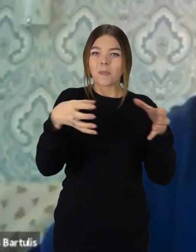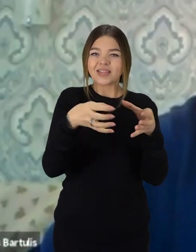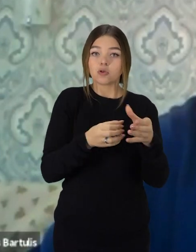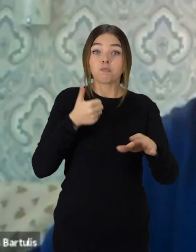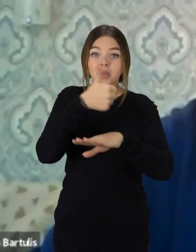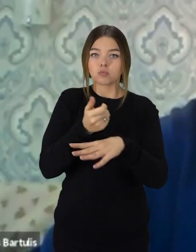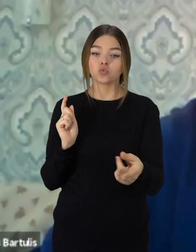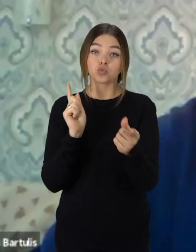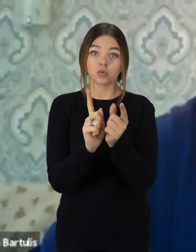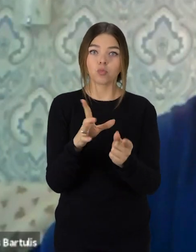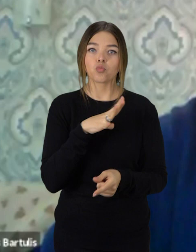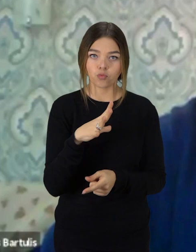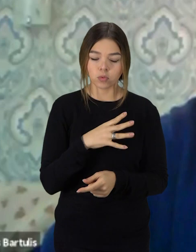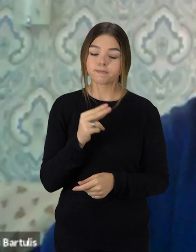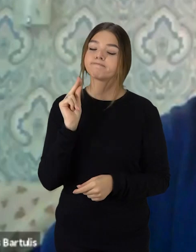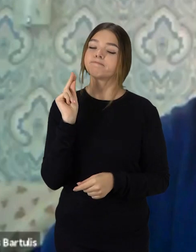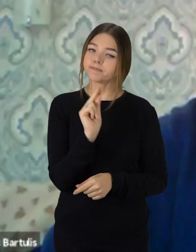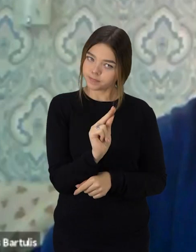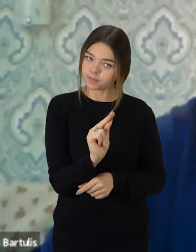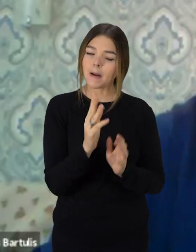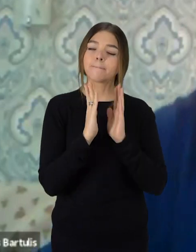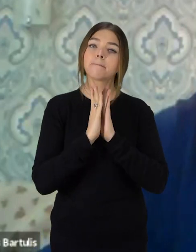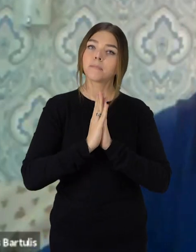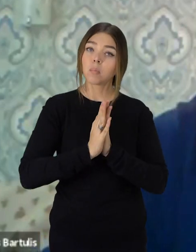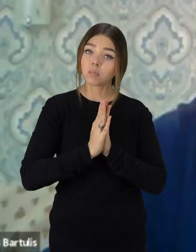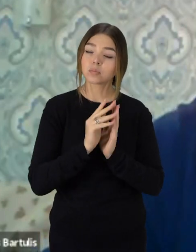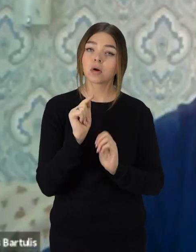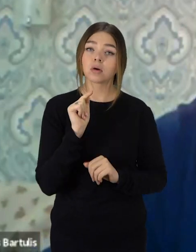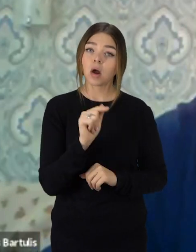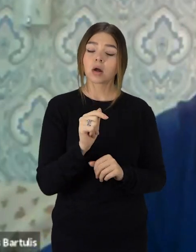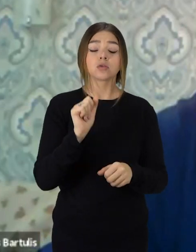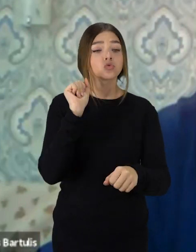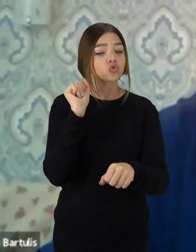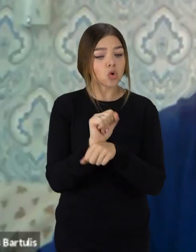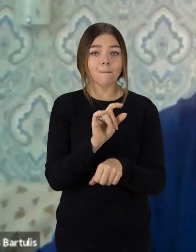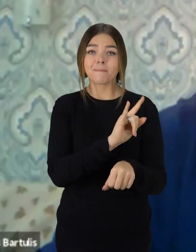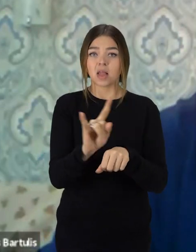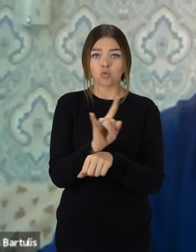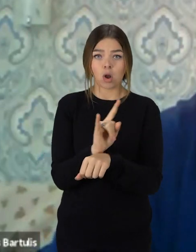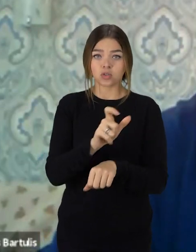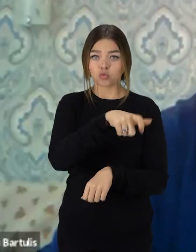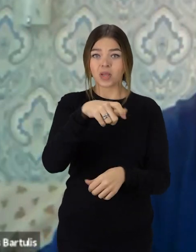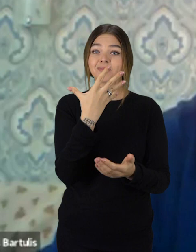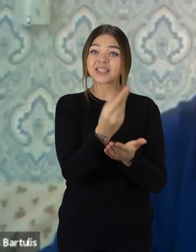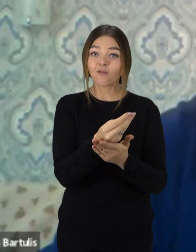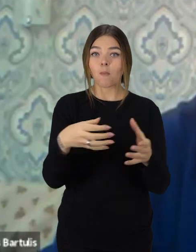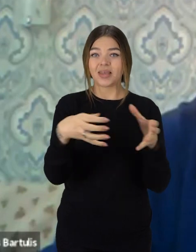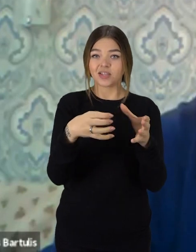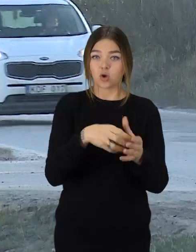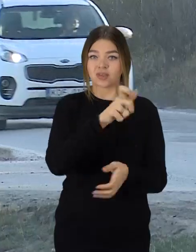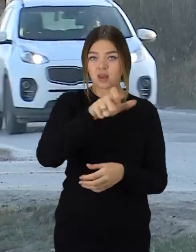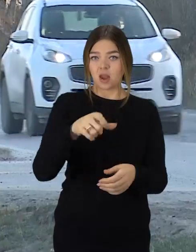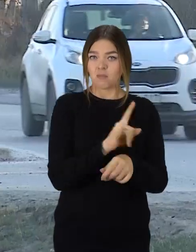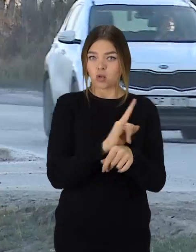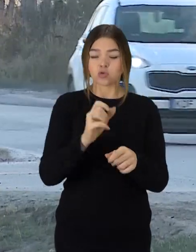pirmininkų ir atkerpiau dėmesį ir paprašiau jo, kad jisai nustoptų kvaitynti savo bendrijos narius.